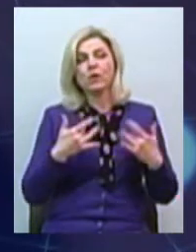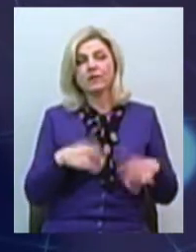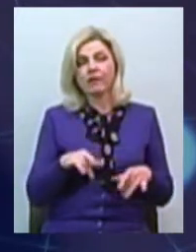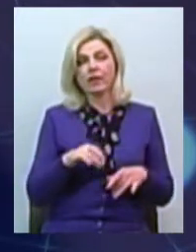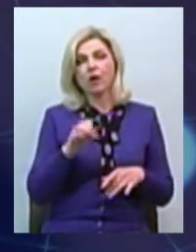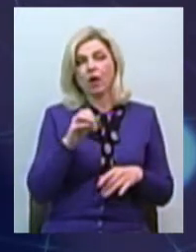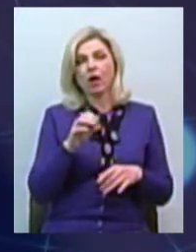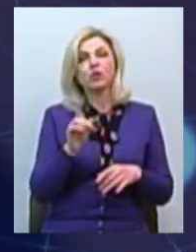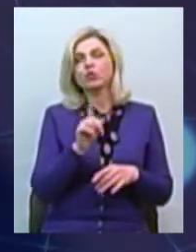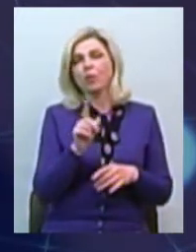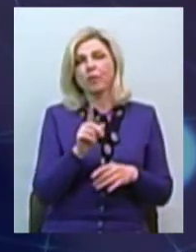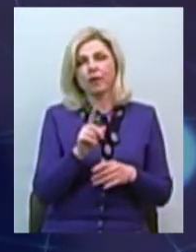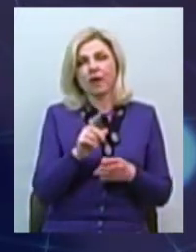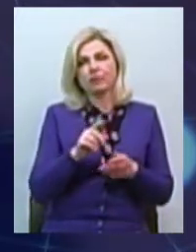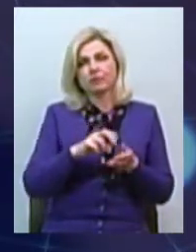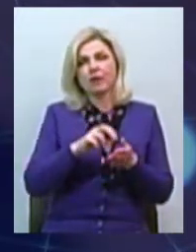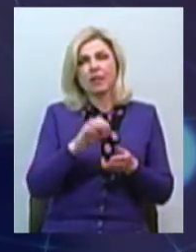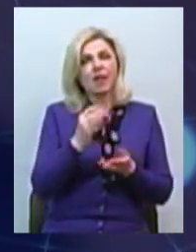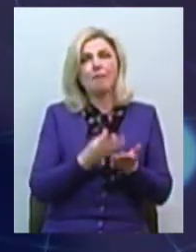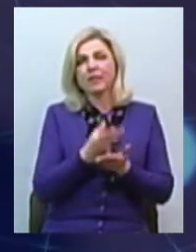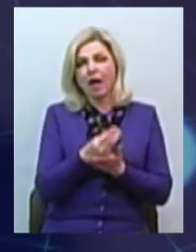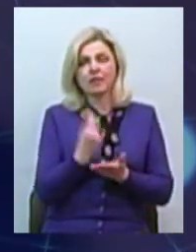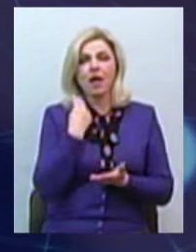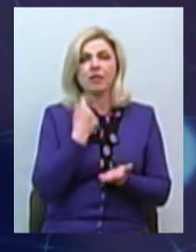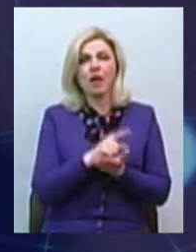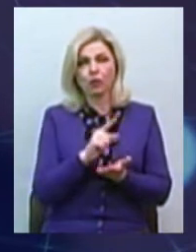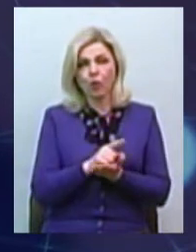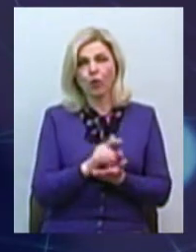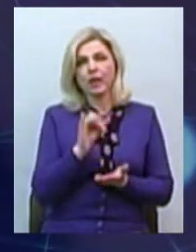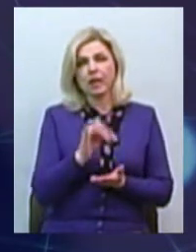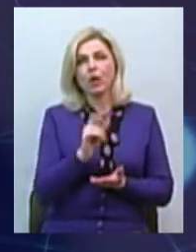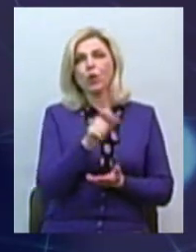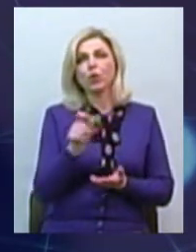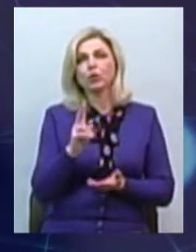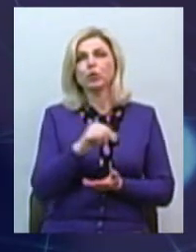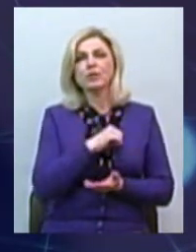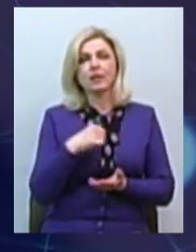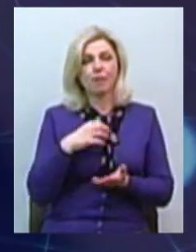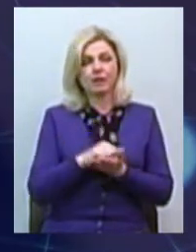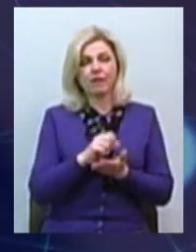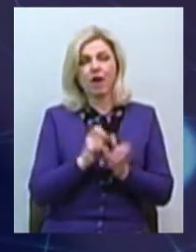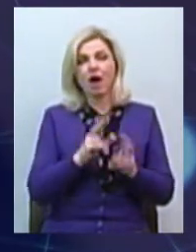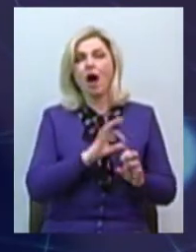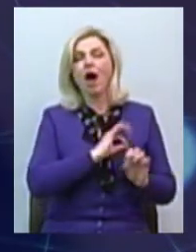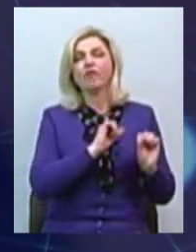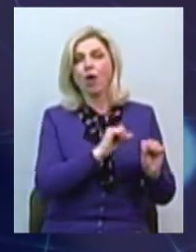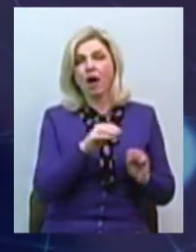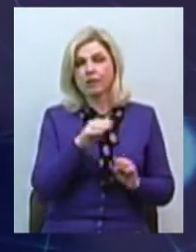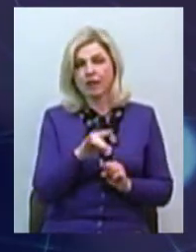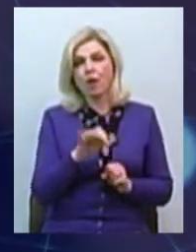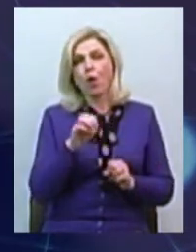оподаткування деяких форм підприємницької діяльності, і самозайнатих, зокрема, осіб, таких як адвокати та нотаріуси від